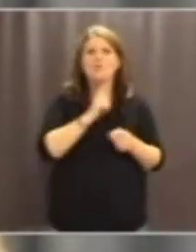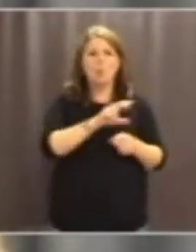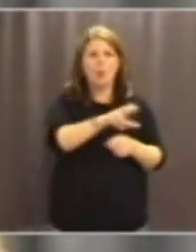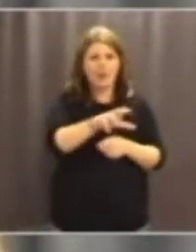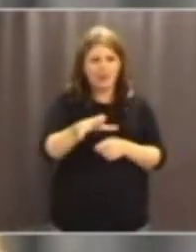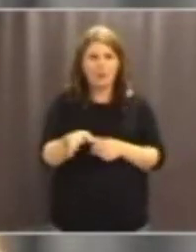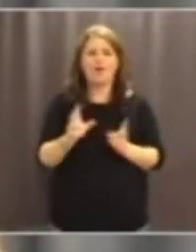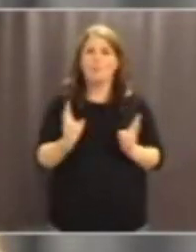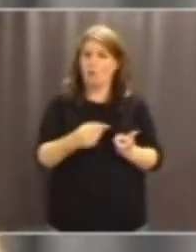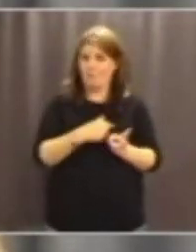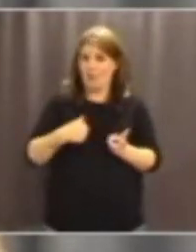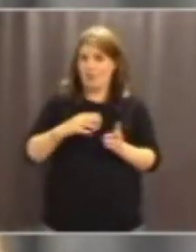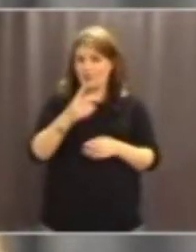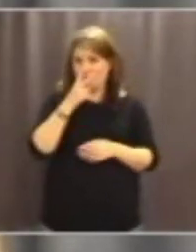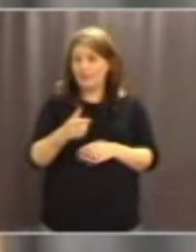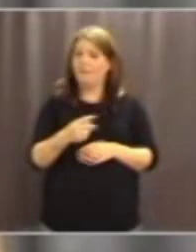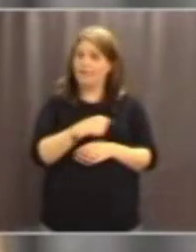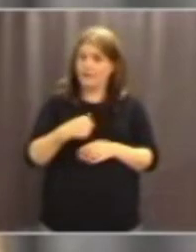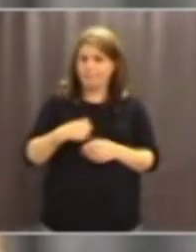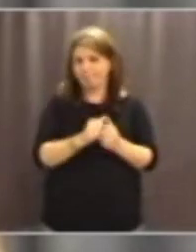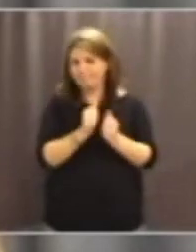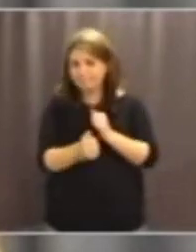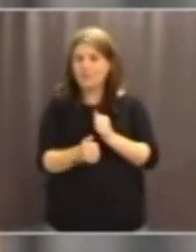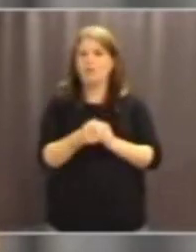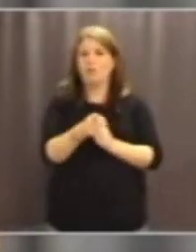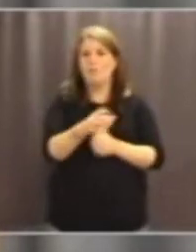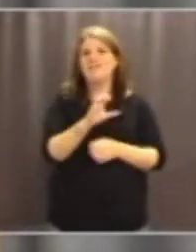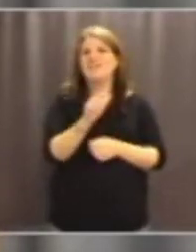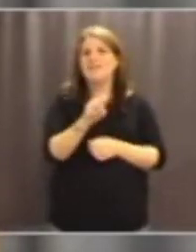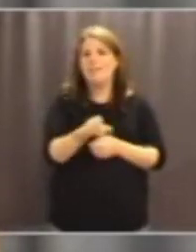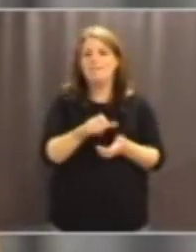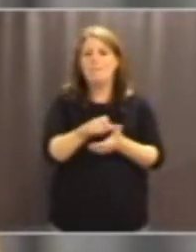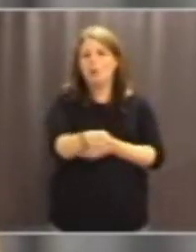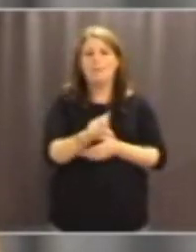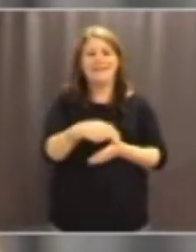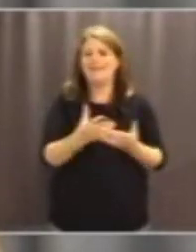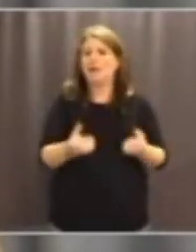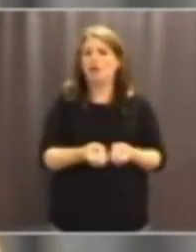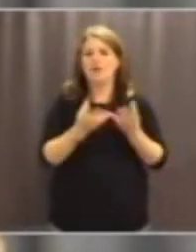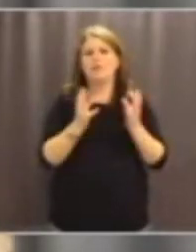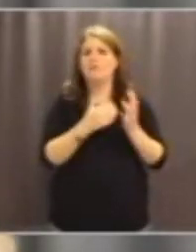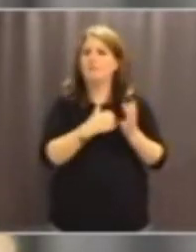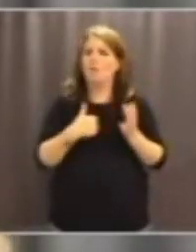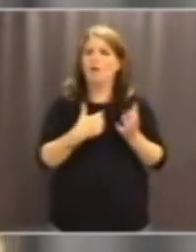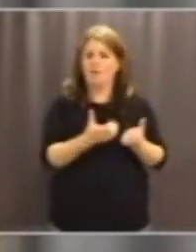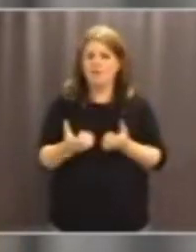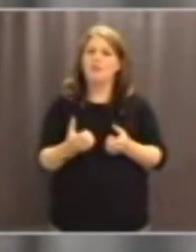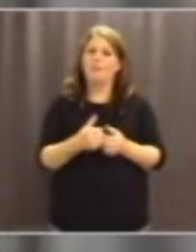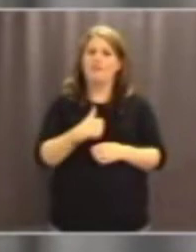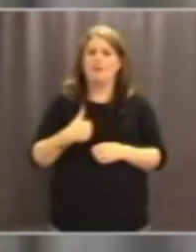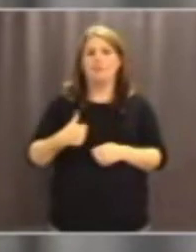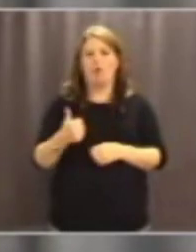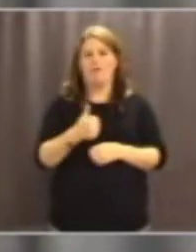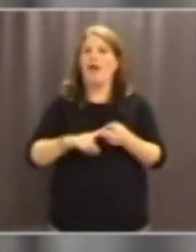konstaterar också att en upprustning av dessa stambanor inte löser kapacitetsbristen varken för tillfället eller för framtida behov